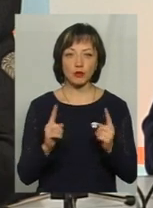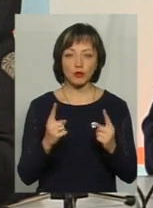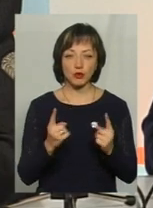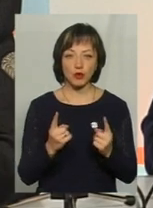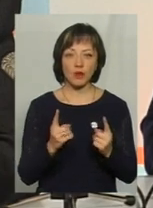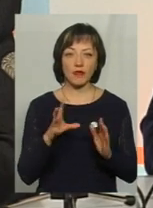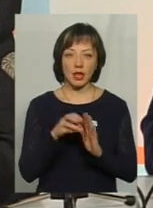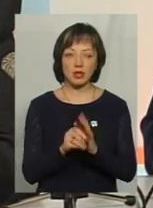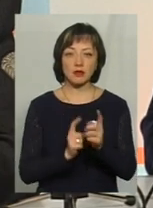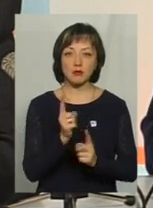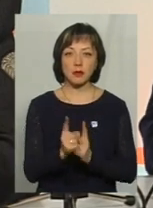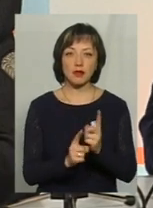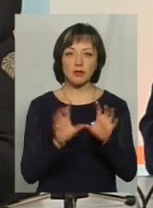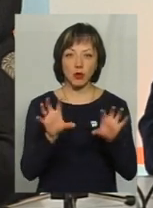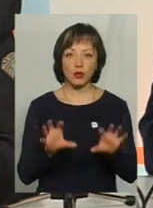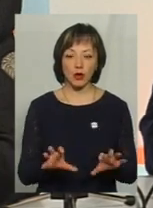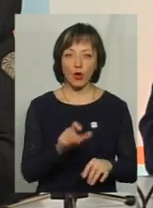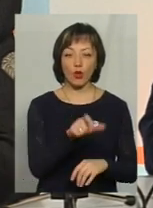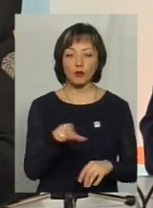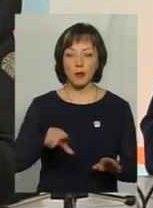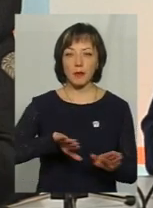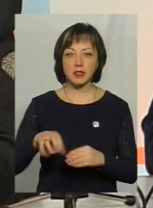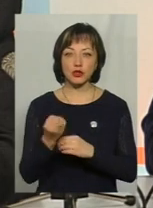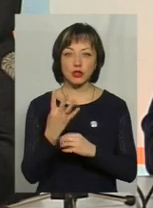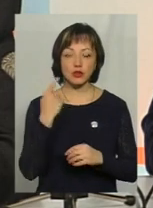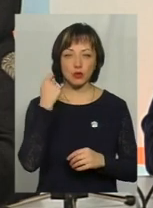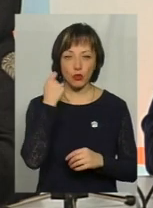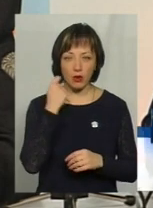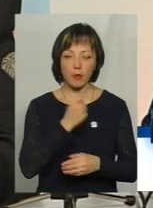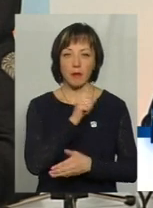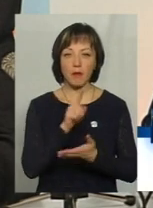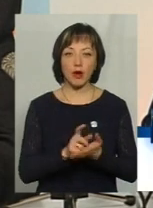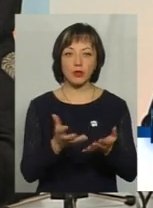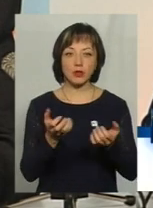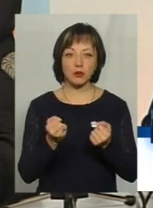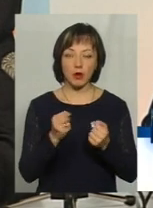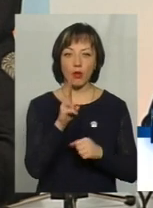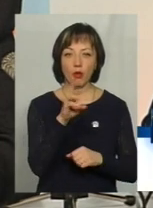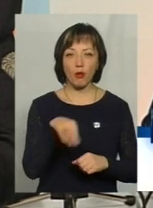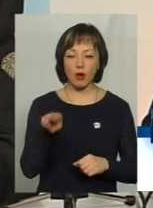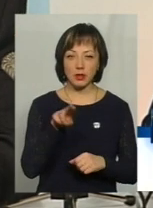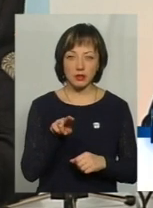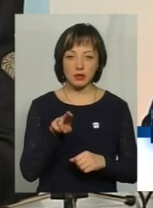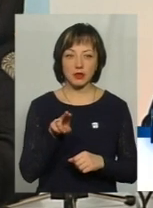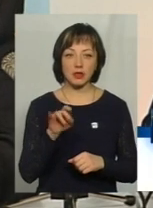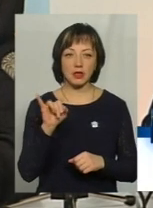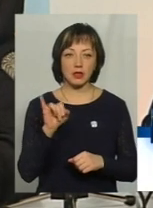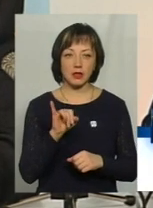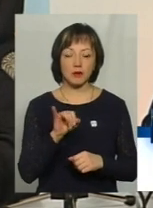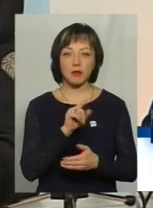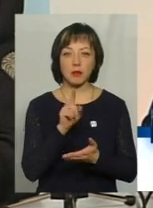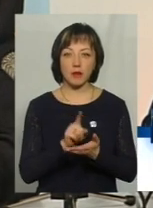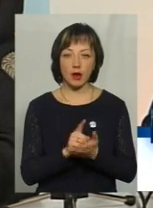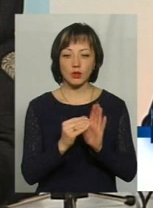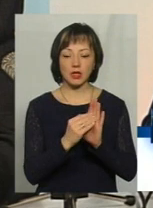внесено зміни в законодавство, і особи після 14 років мають отримати індіфікаційні коди і мають